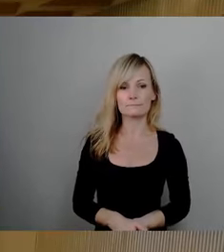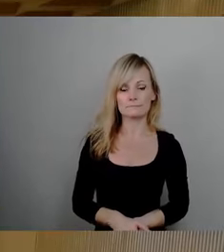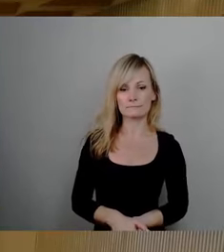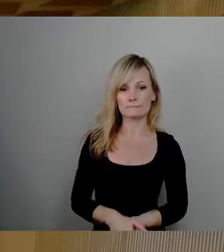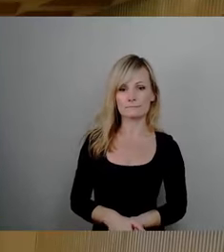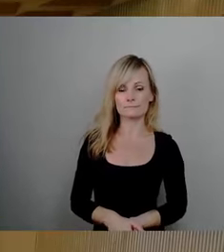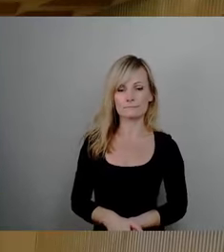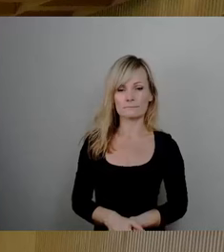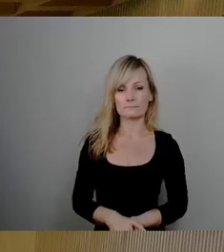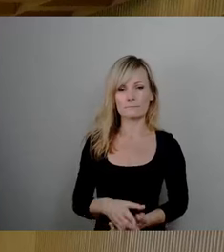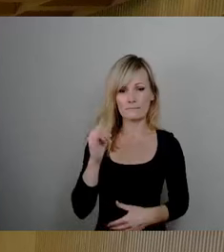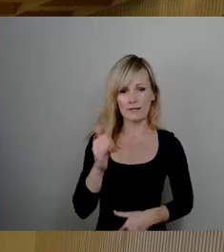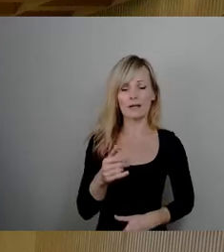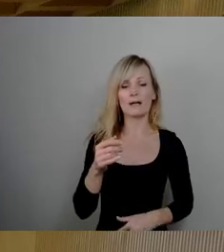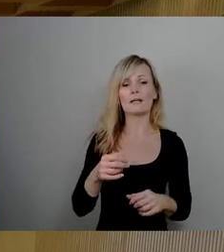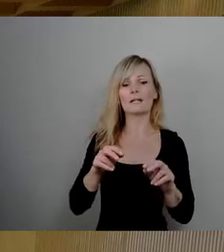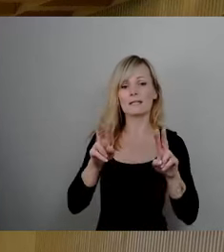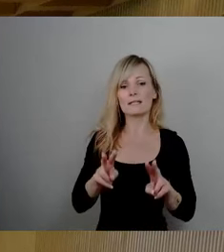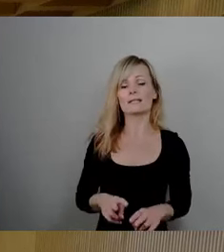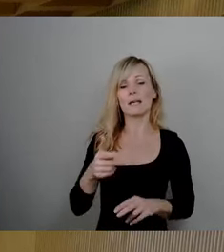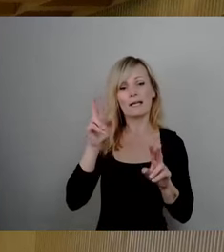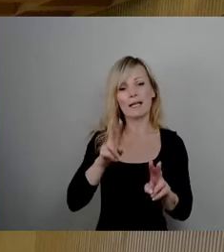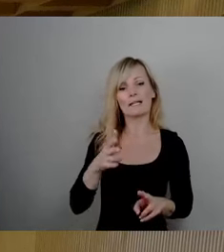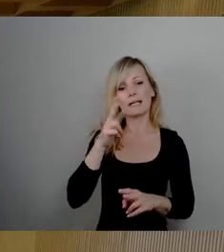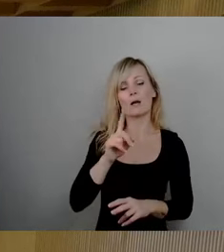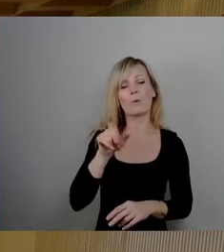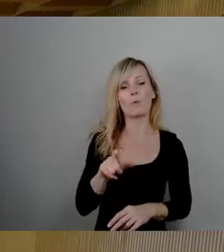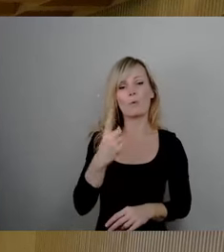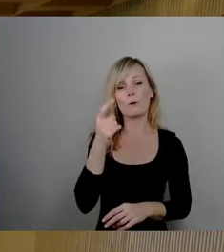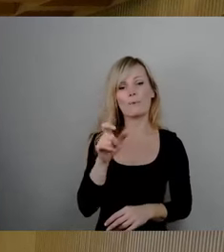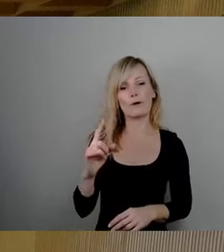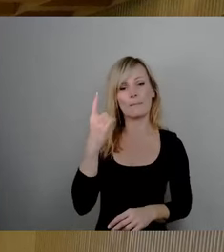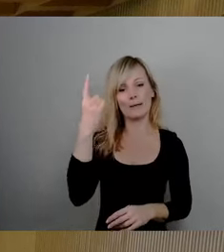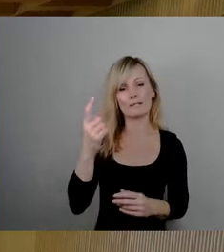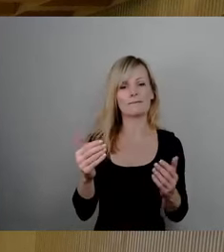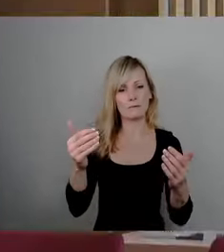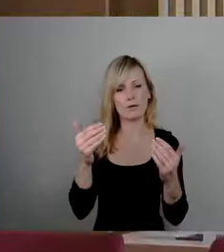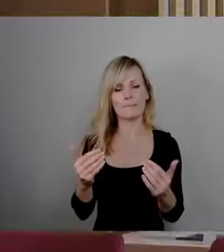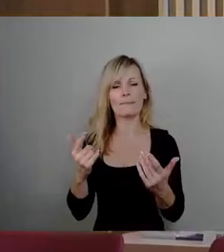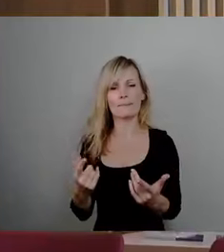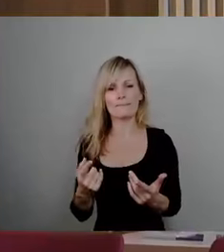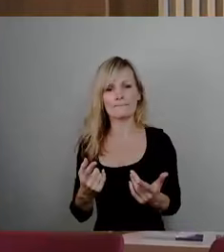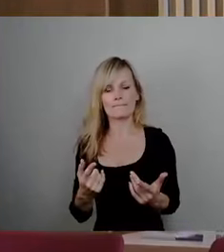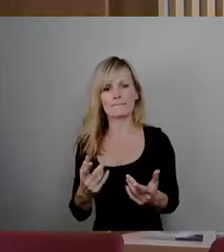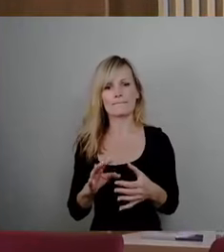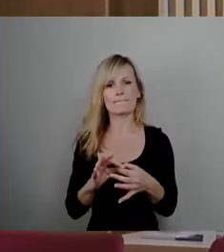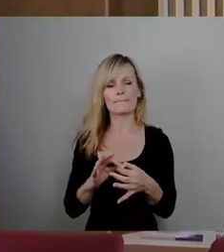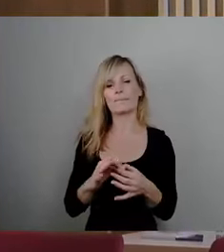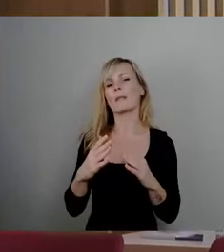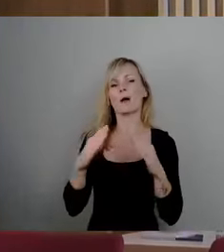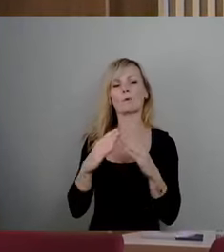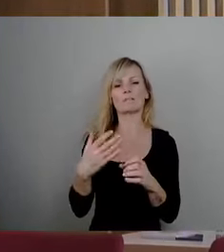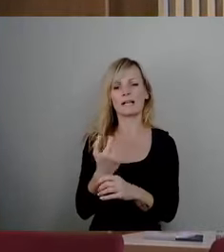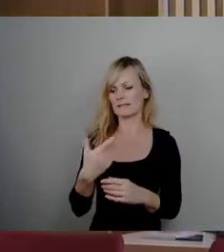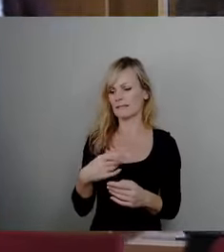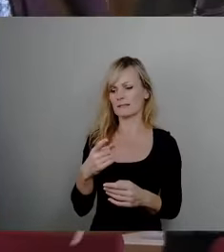Ja, sehr geehrter Herr Oberbürgermeister, vor dem Hintergrund der vorab in der Öffentlichkeit diskutierten Haushaltsansätze entsteht in den Schulen